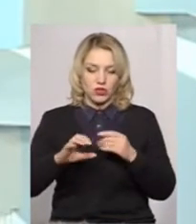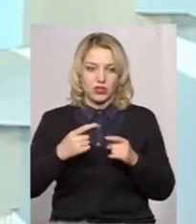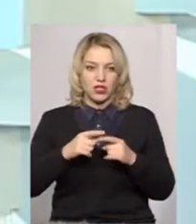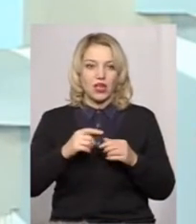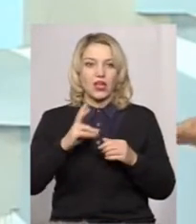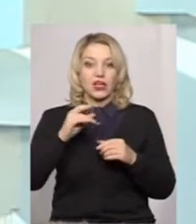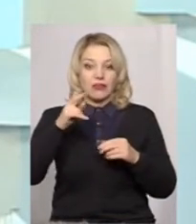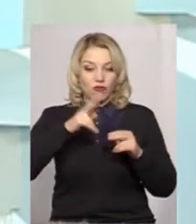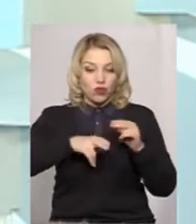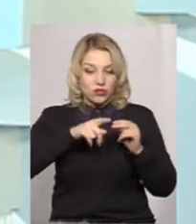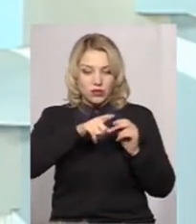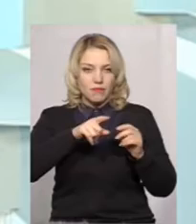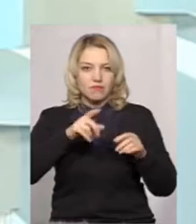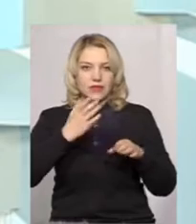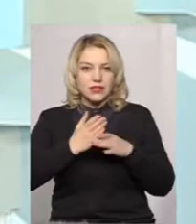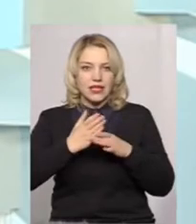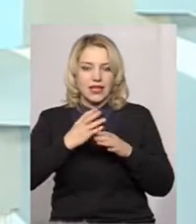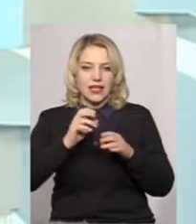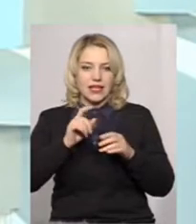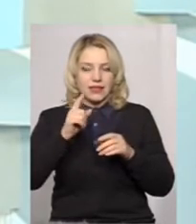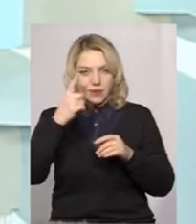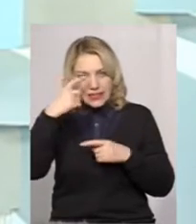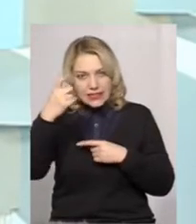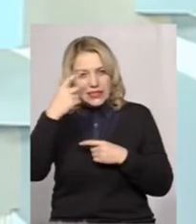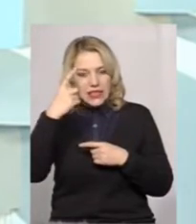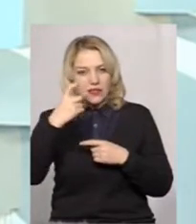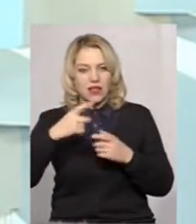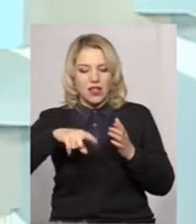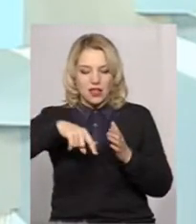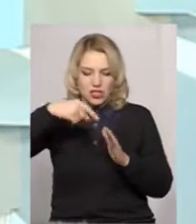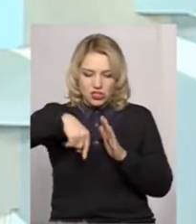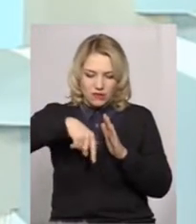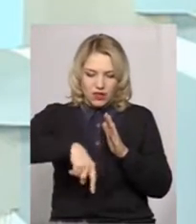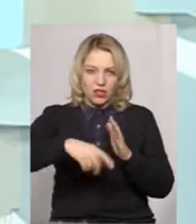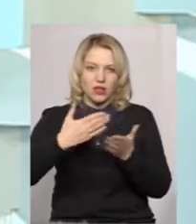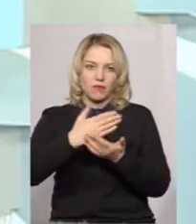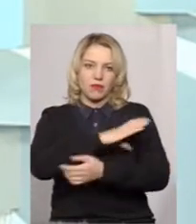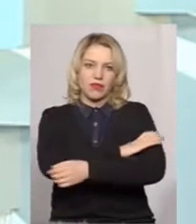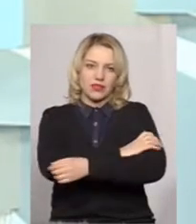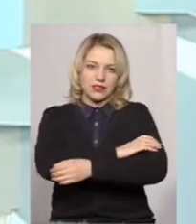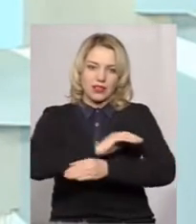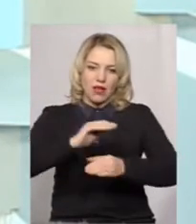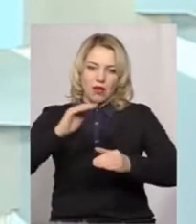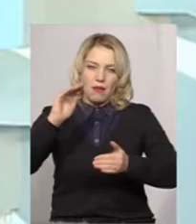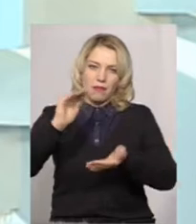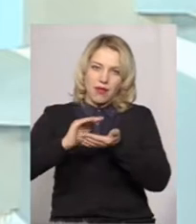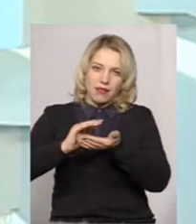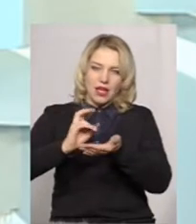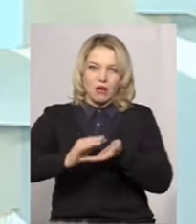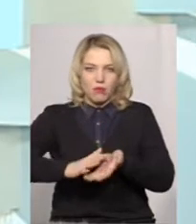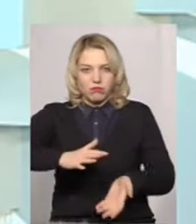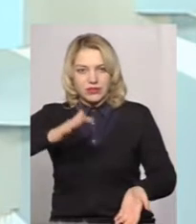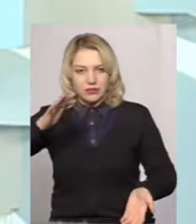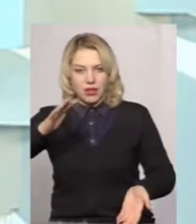водогону є датчики, які постійно вирівнюють і дають сигнал в скважину, що в мене там падає тиск, або в мене піднімається. І саме головне, я